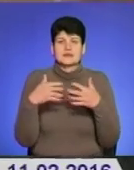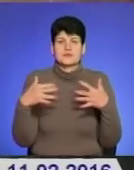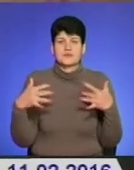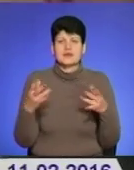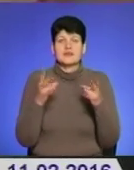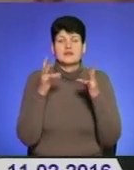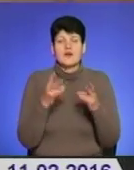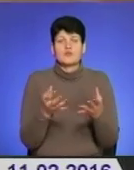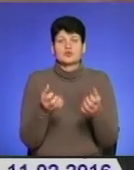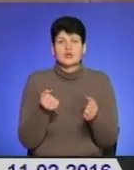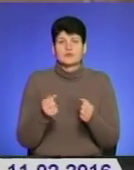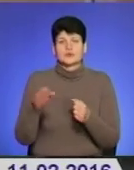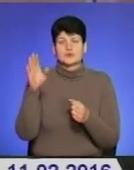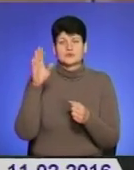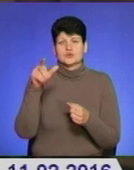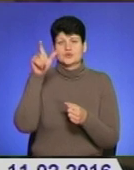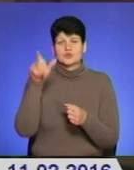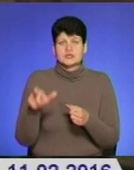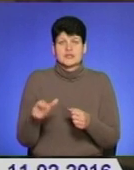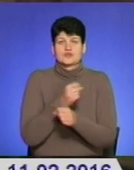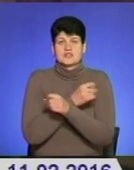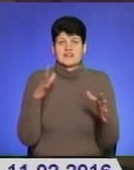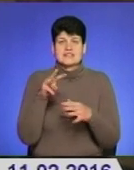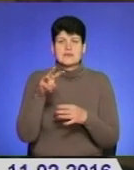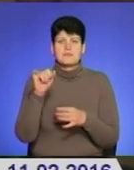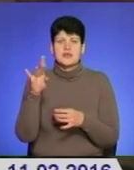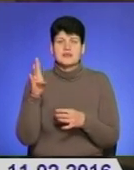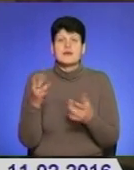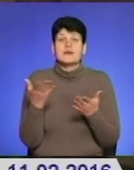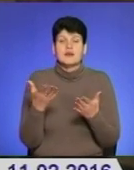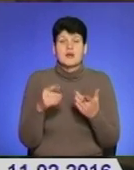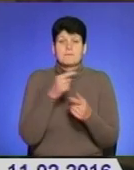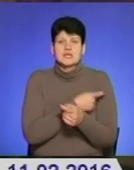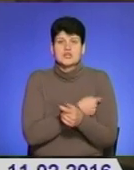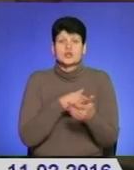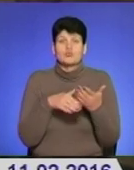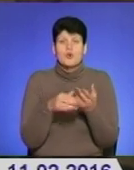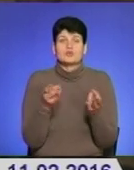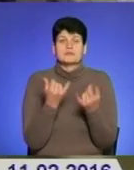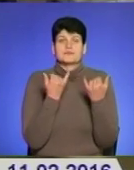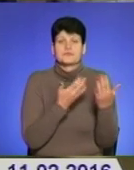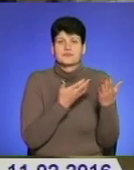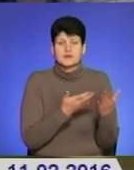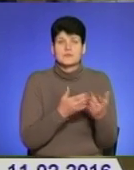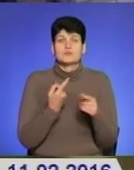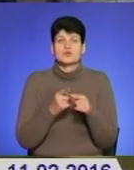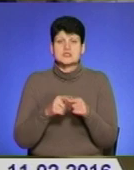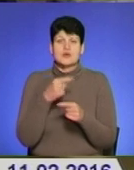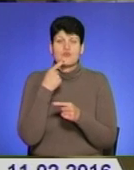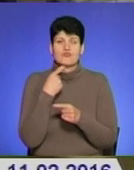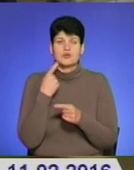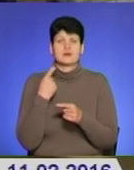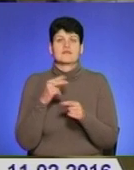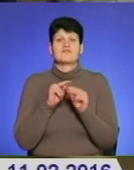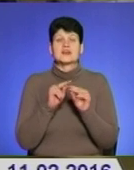Які травми отримує боєць від розриву міни і яка медична допомога потрібна у цьому випадку. На цьому акцентував увагу слухачів семінару